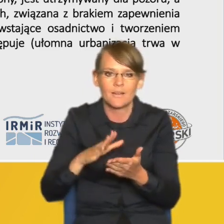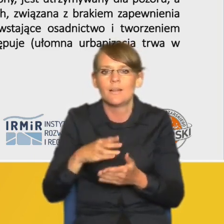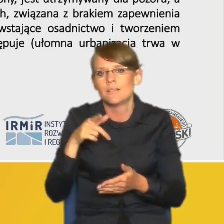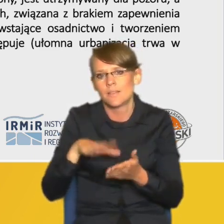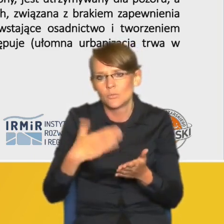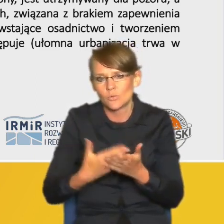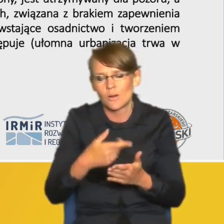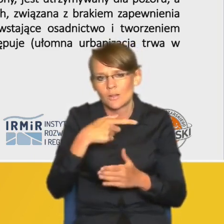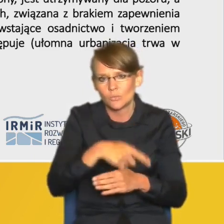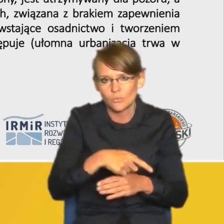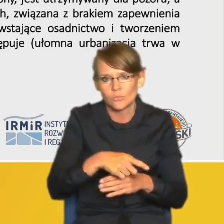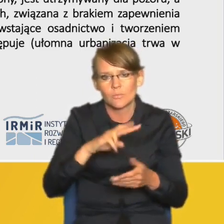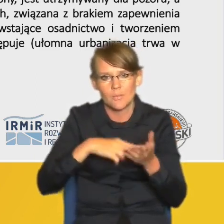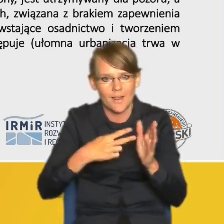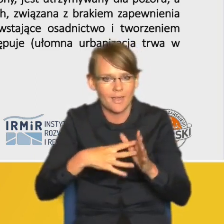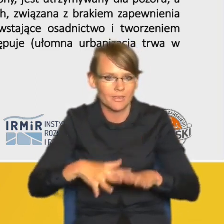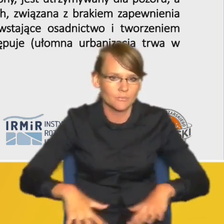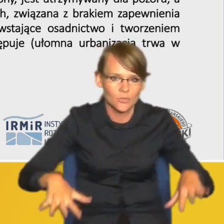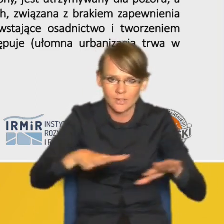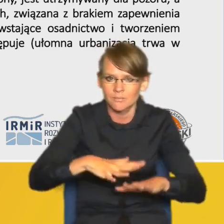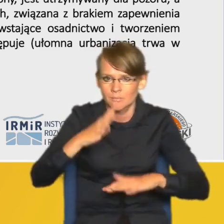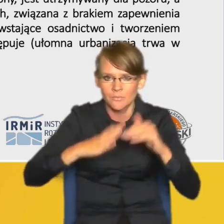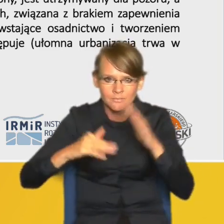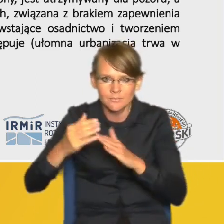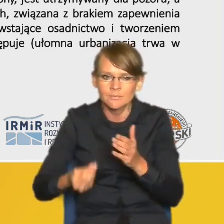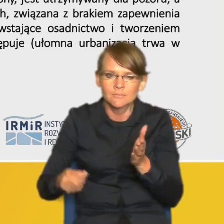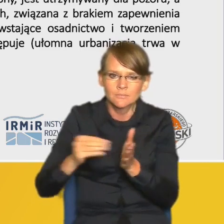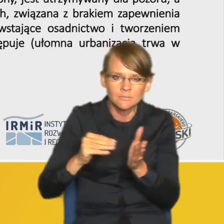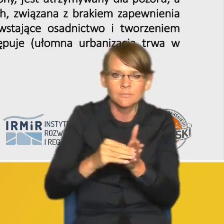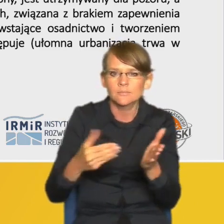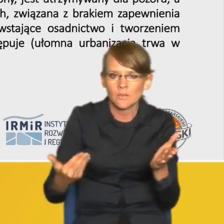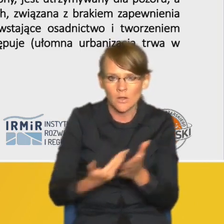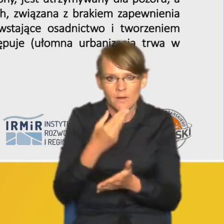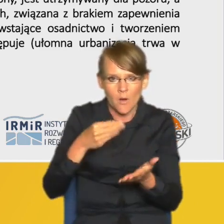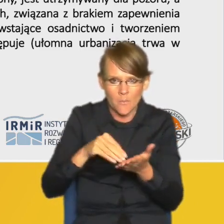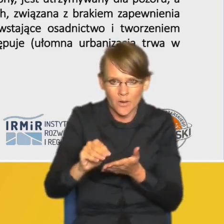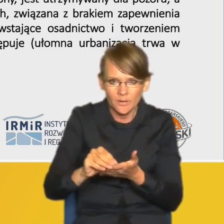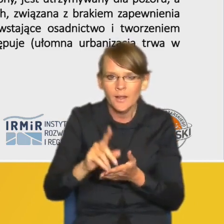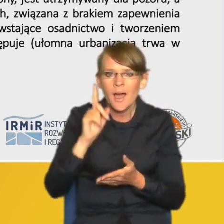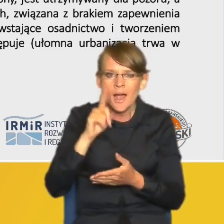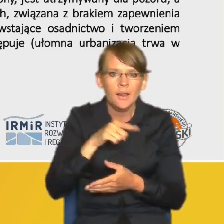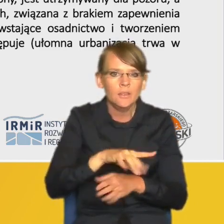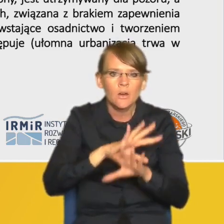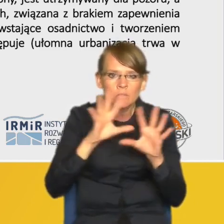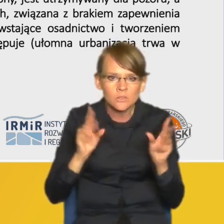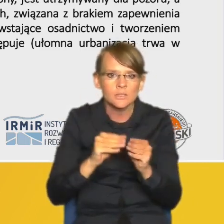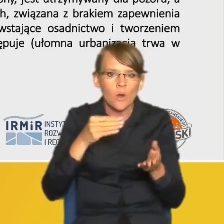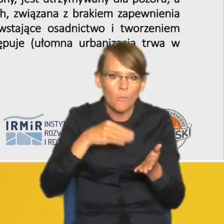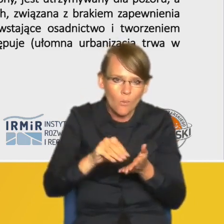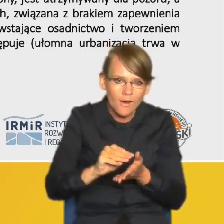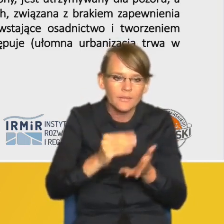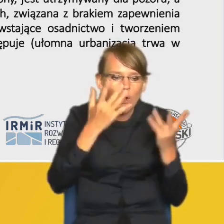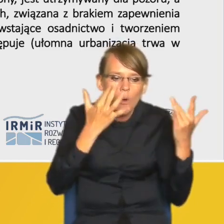inwestycjami przestrzennymi niemniej jednak wszystkie te opłaty tak jak powiedziałem są w jakiś sposób kalkulowane w